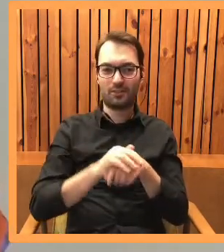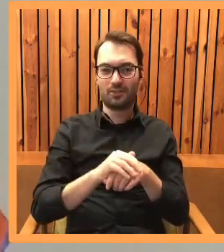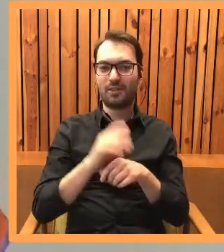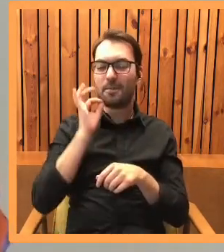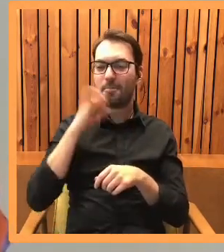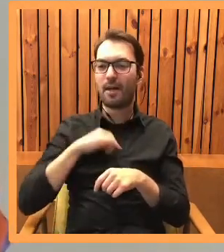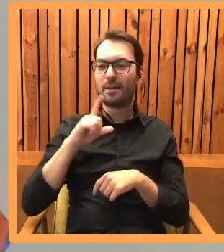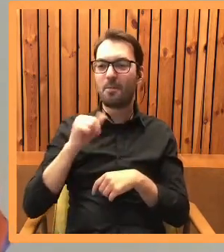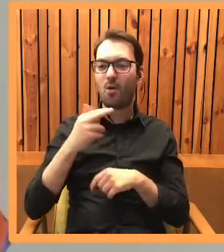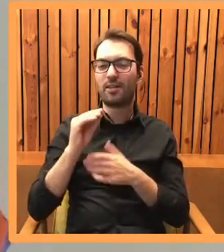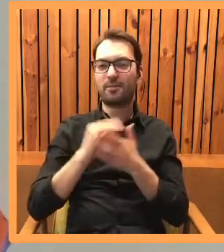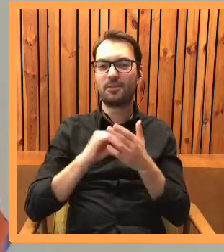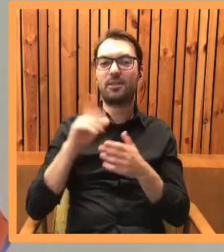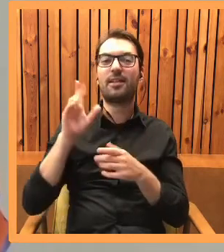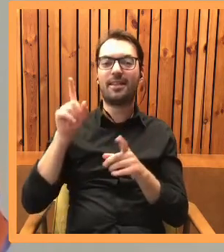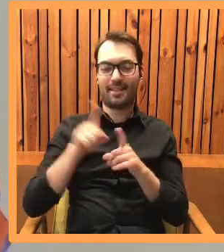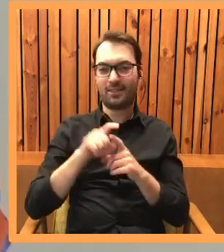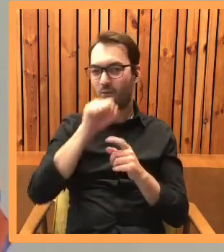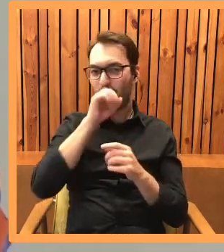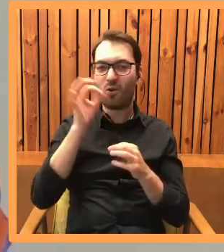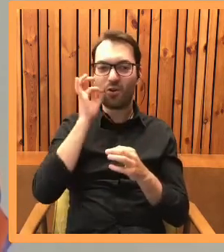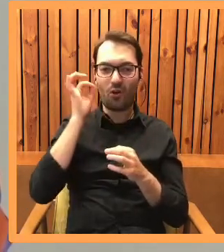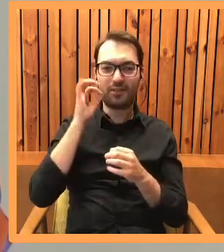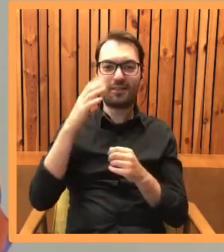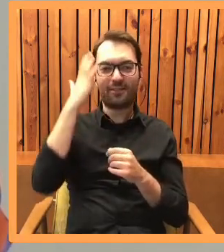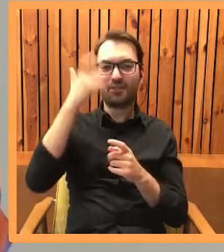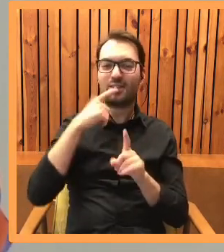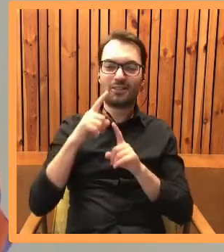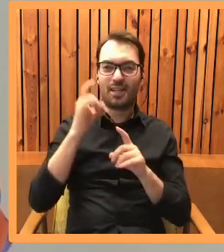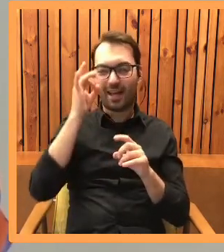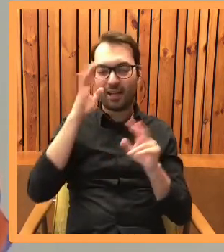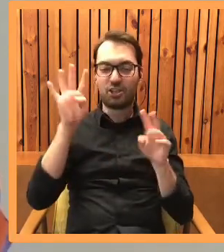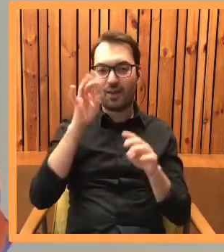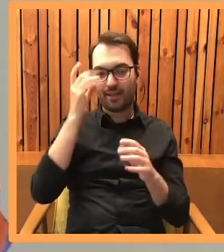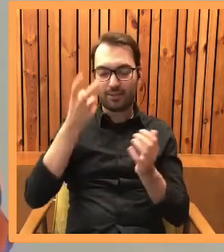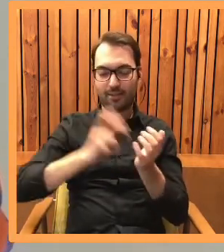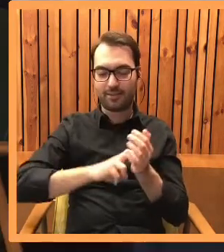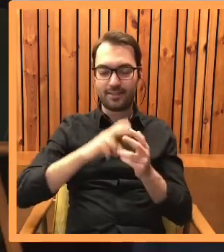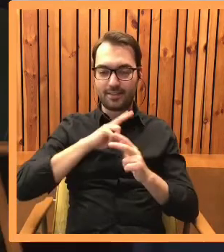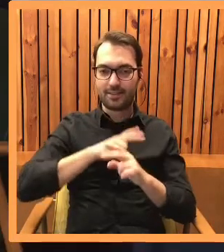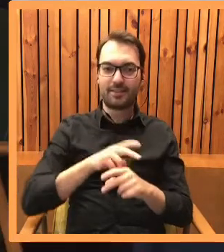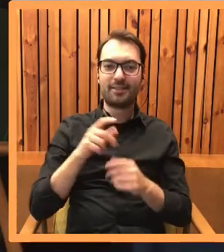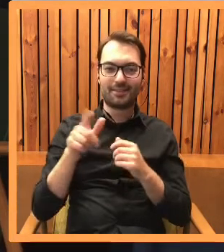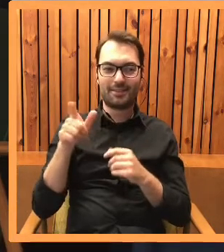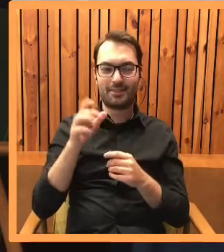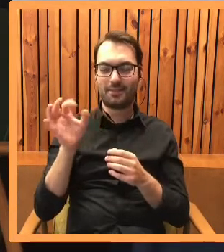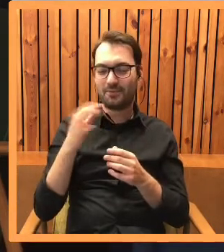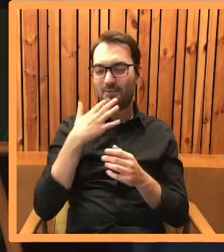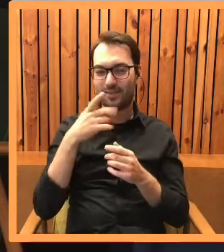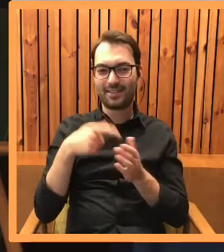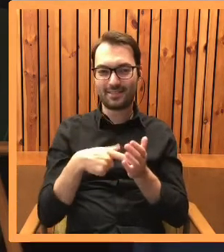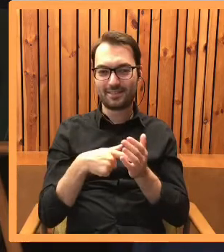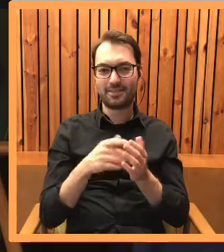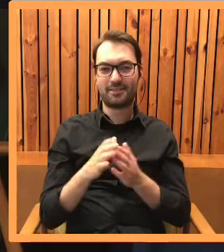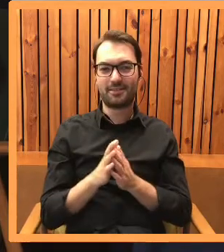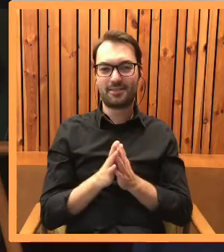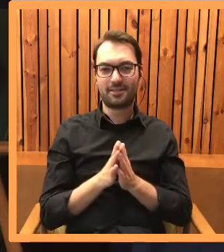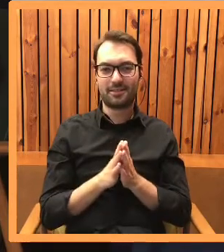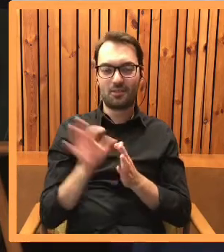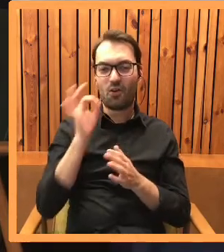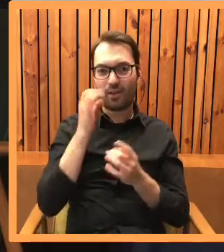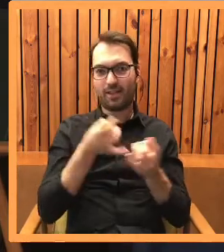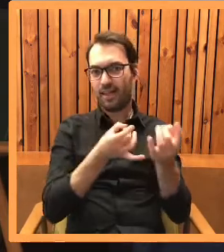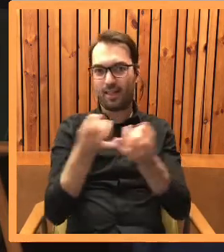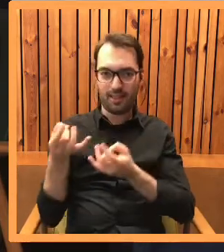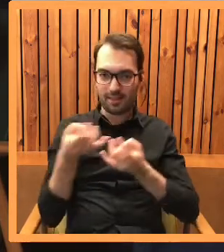Paulina pisze, że sama też jest kociarą i dokładnie wie, co to znaczy pobudka o czwartej nad ranem, to nawiązanie do twojej dedykacji. Powiedz w